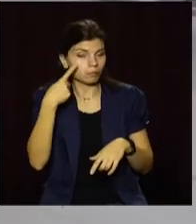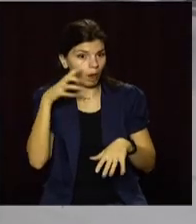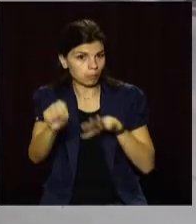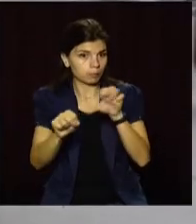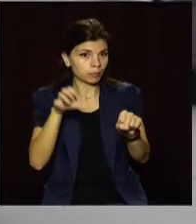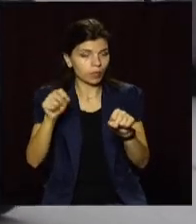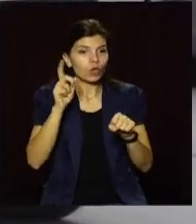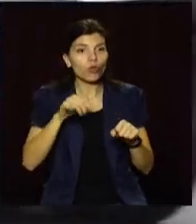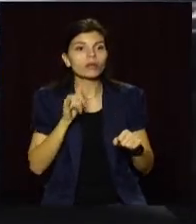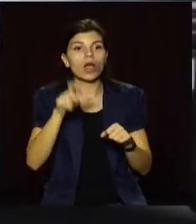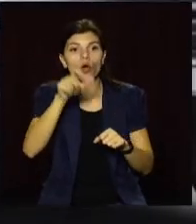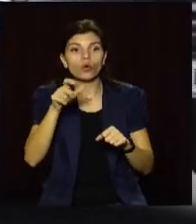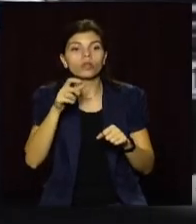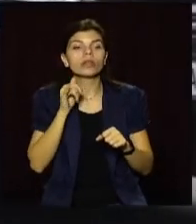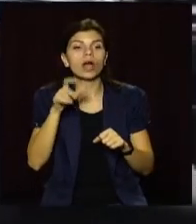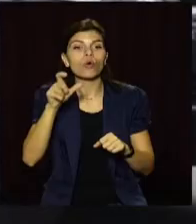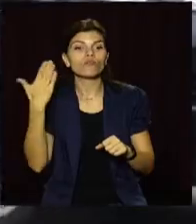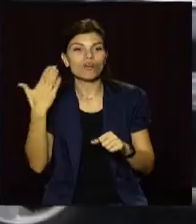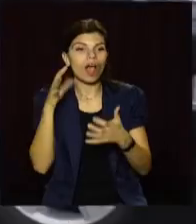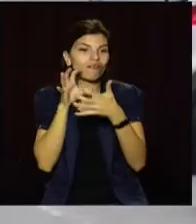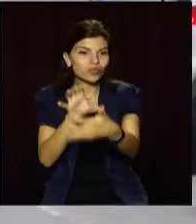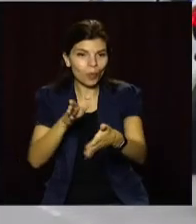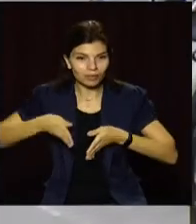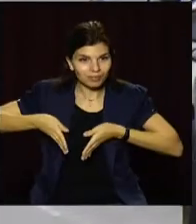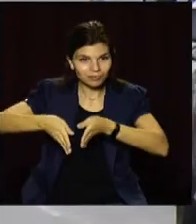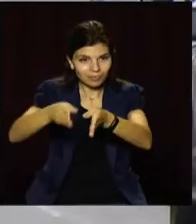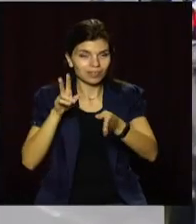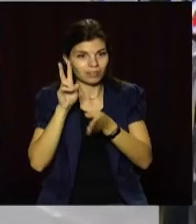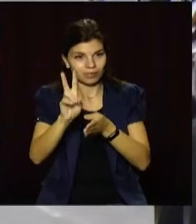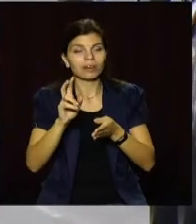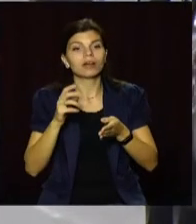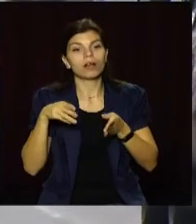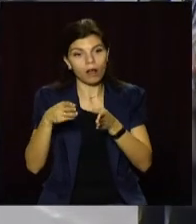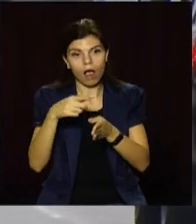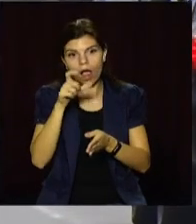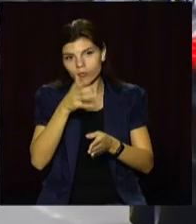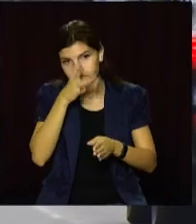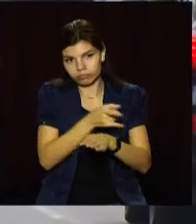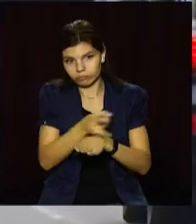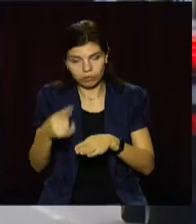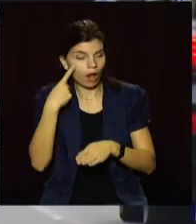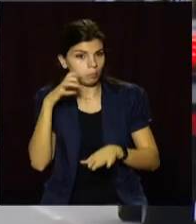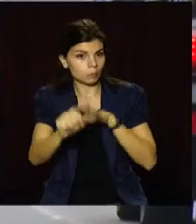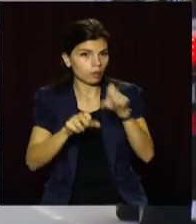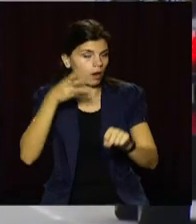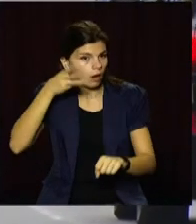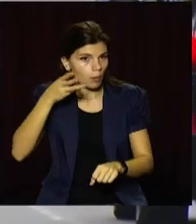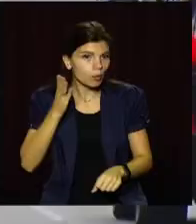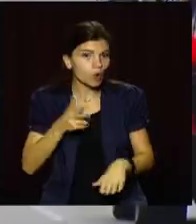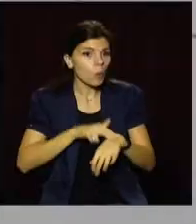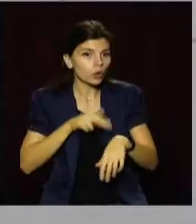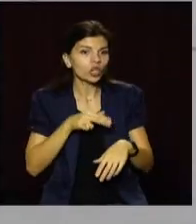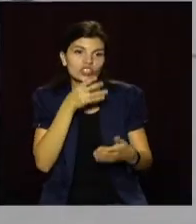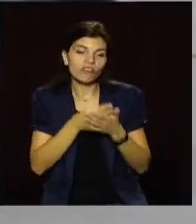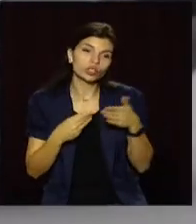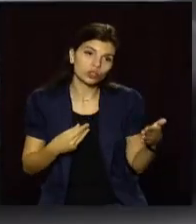смузі для громадського транспорту. Міняти комплекси для цього не потрібно. Камери повністю готові це фіксувати. Поліція зі